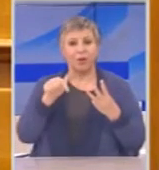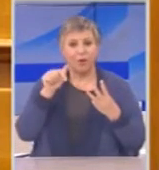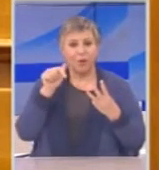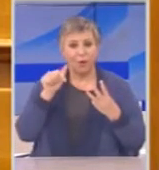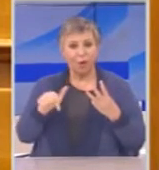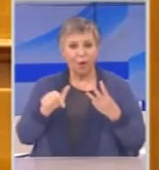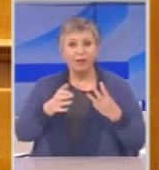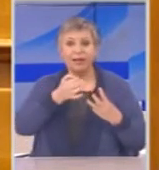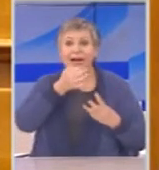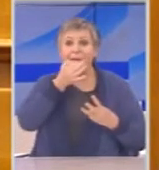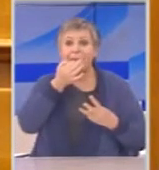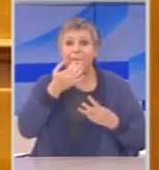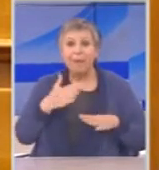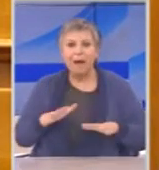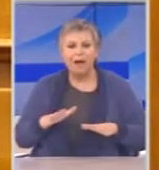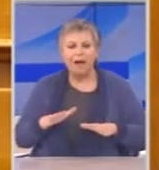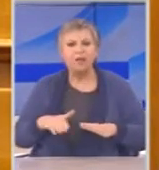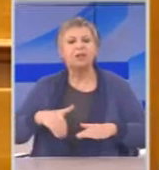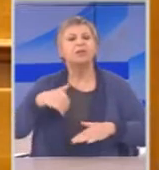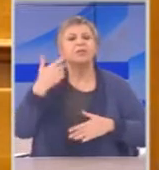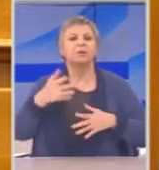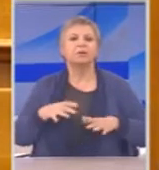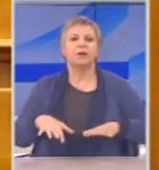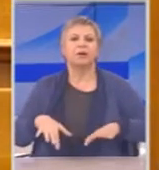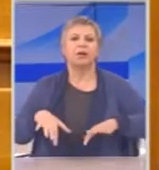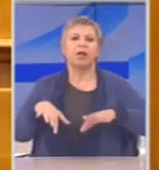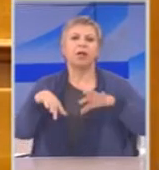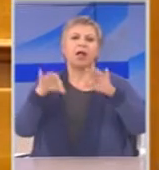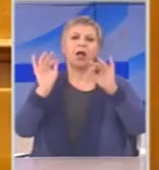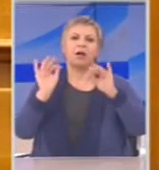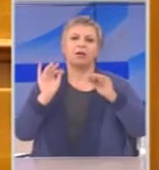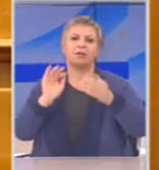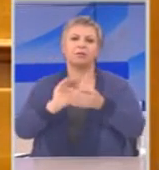Από εκεί και πέρα ξεκίνησε το μεγάλο πάρτι.